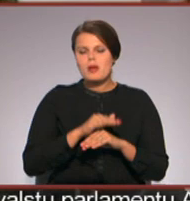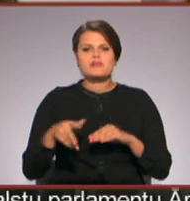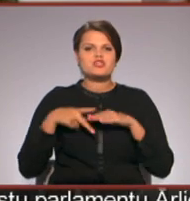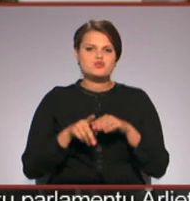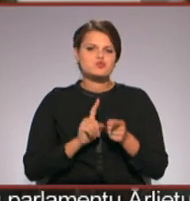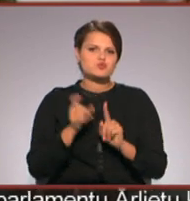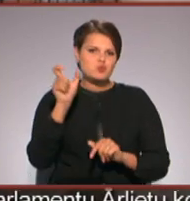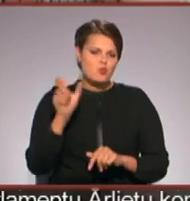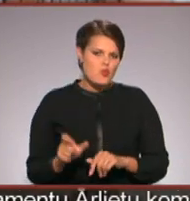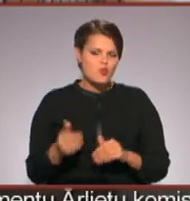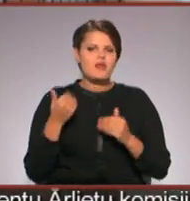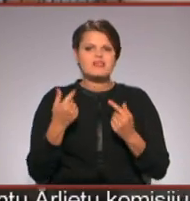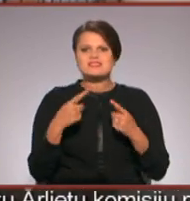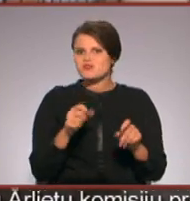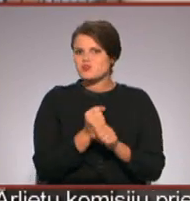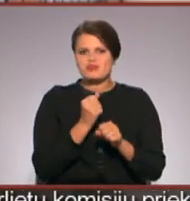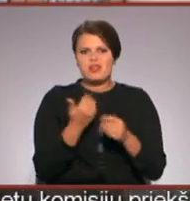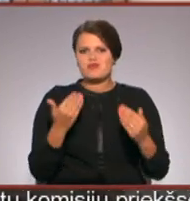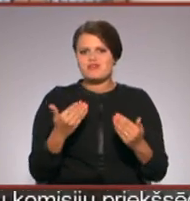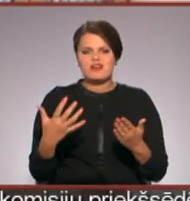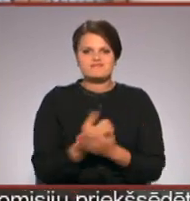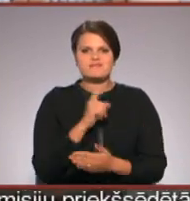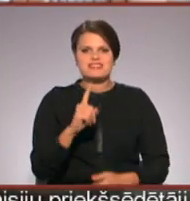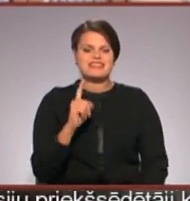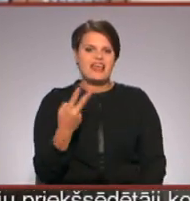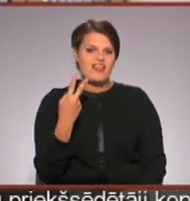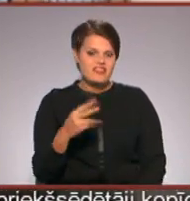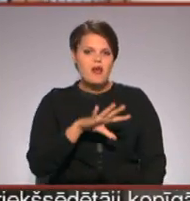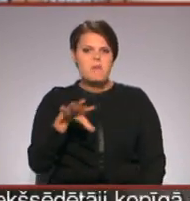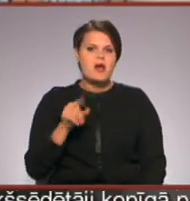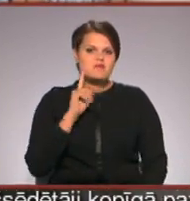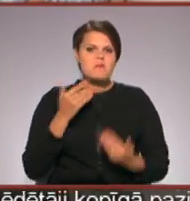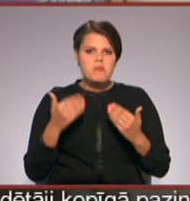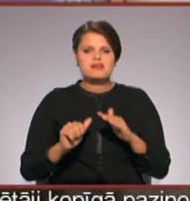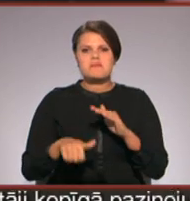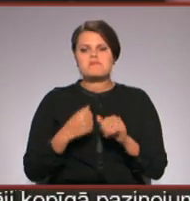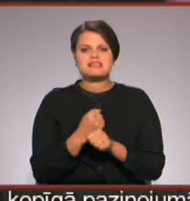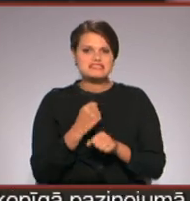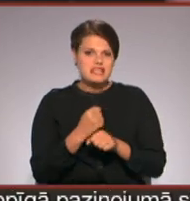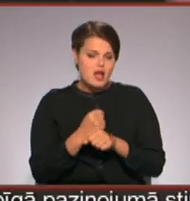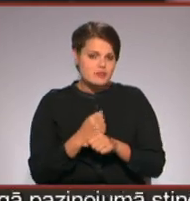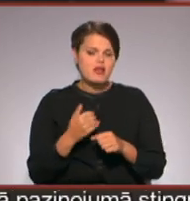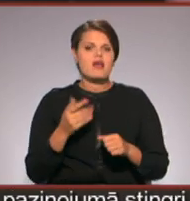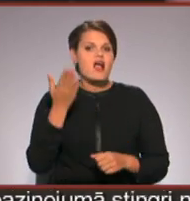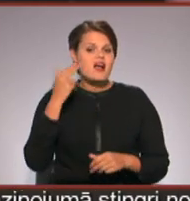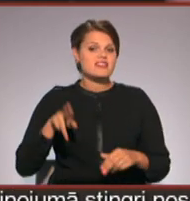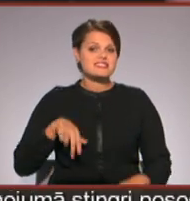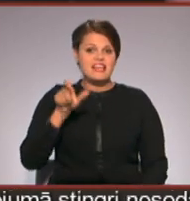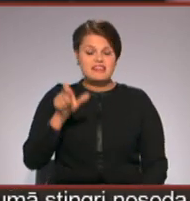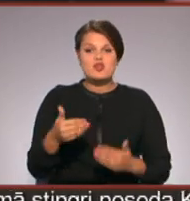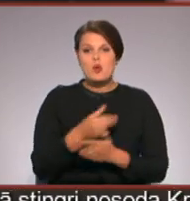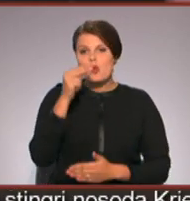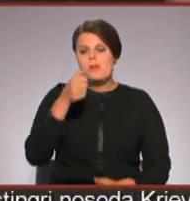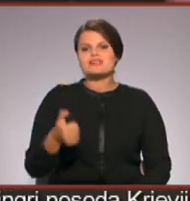skolotājiem naudītai citu darbu pat laban atraduši tikai divi. Pārējie pagaidām ir bezdarbnieki, bet kādreizējā direktori jau no